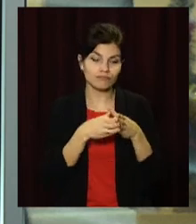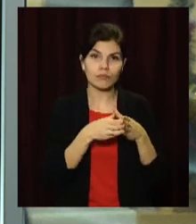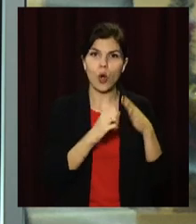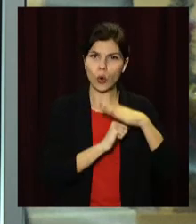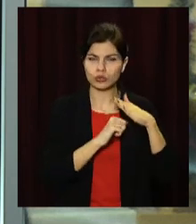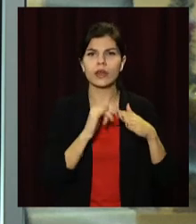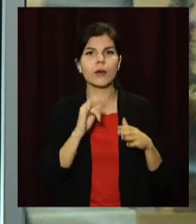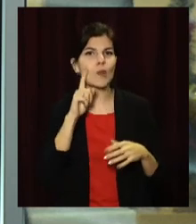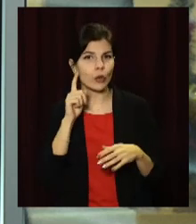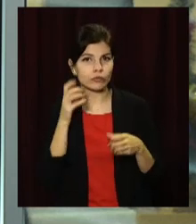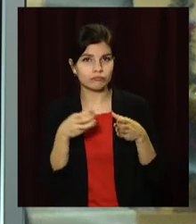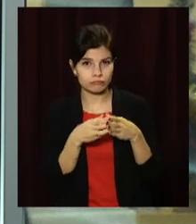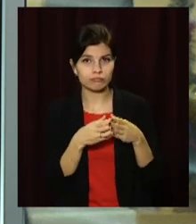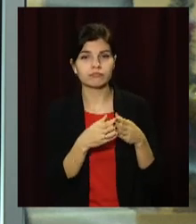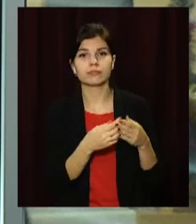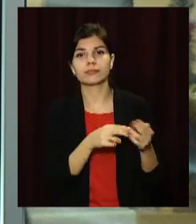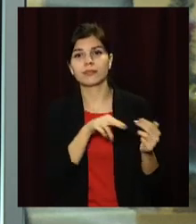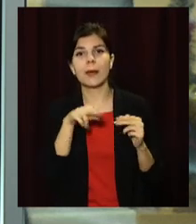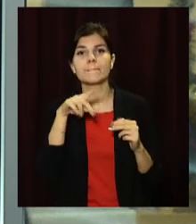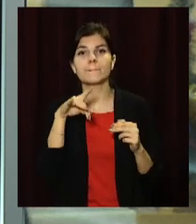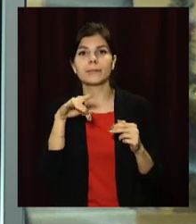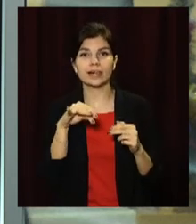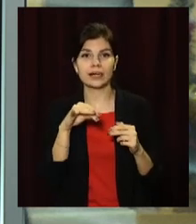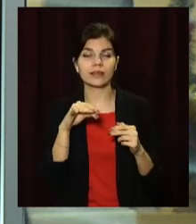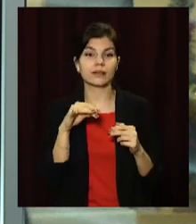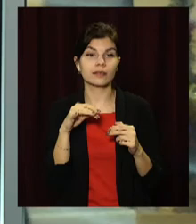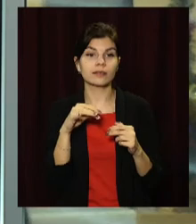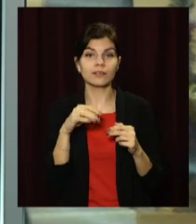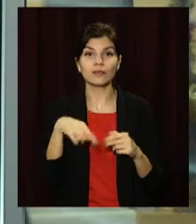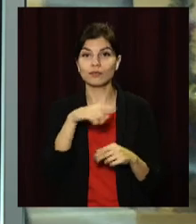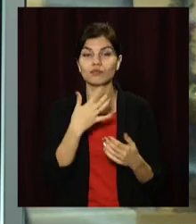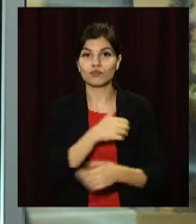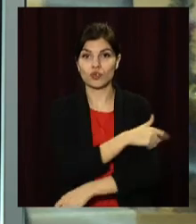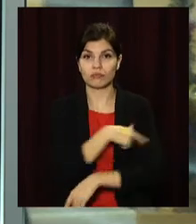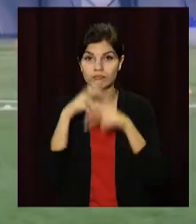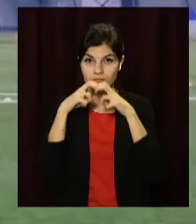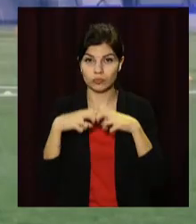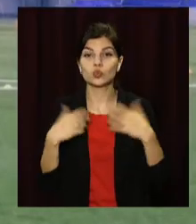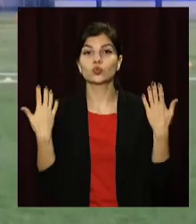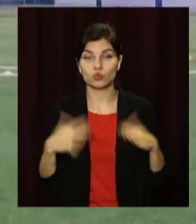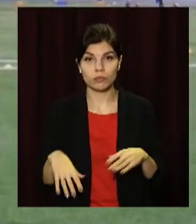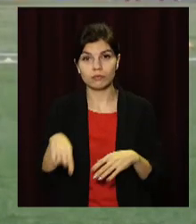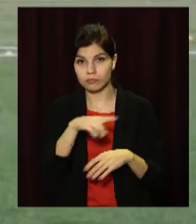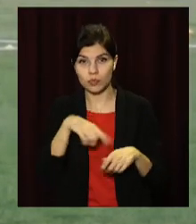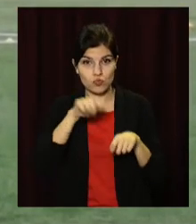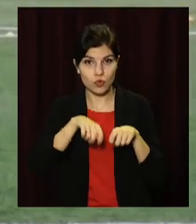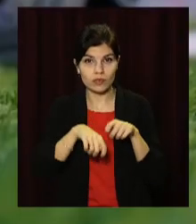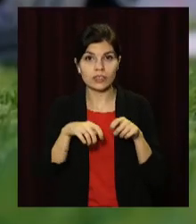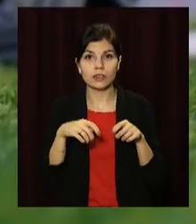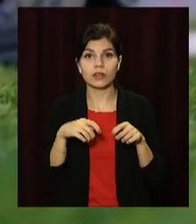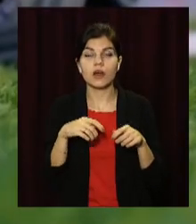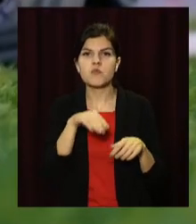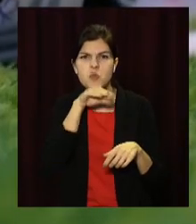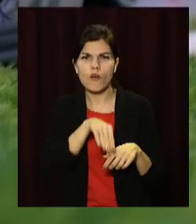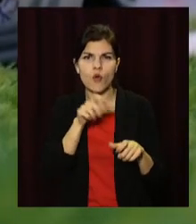склад команди на тренувальній базі у Придніпровську вже пройшов медичне обстеження. Стан здоров'я футболістів перевірили з десяток